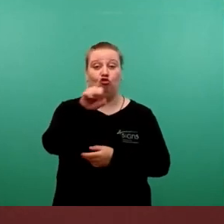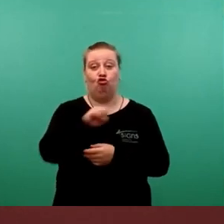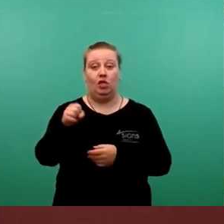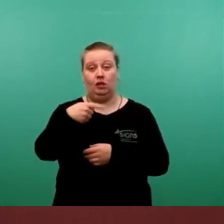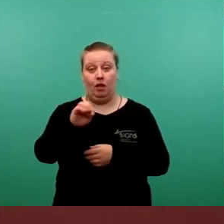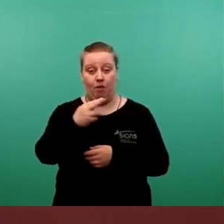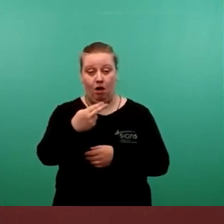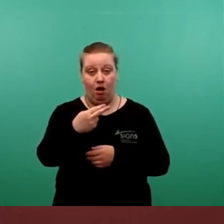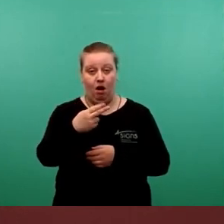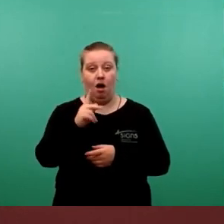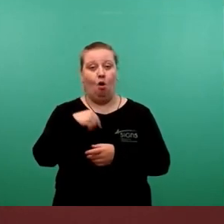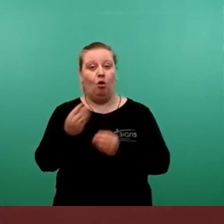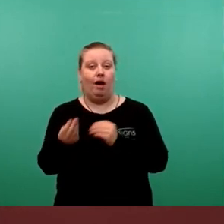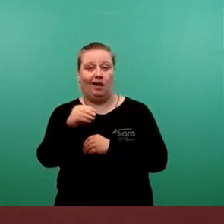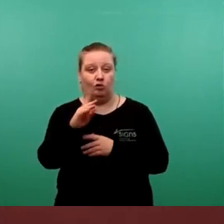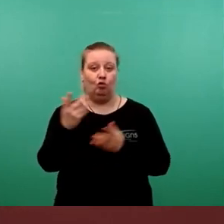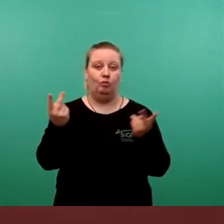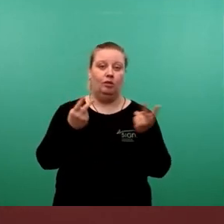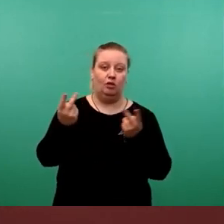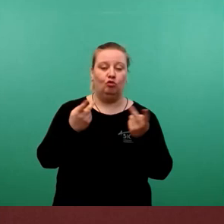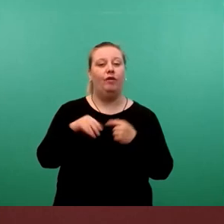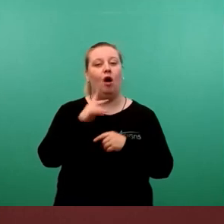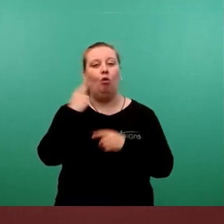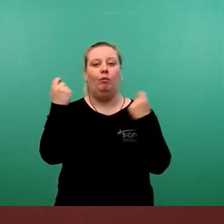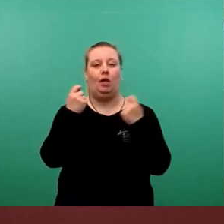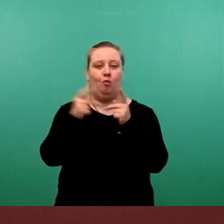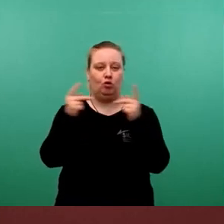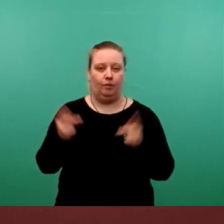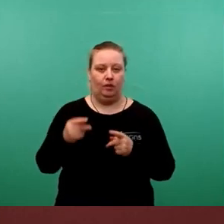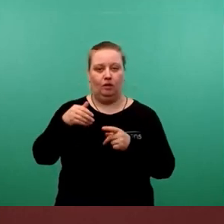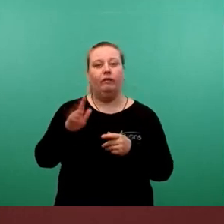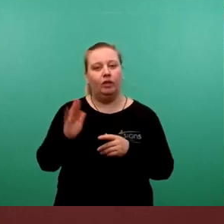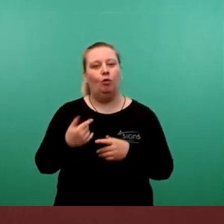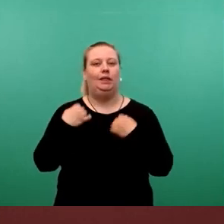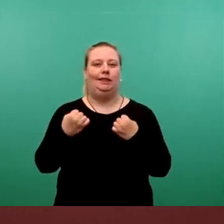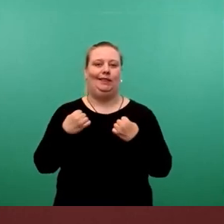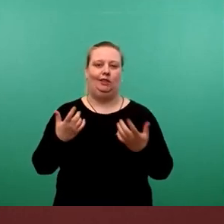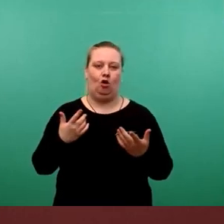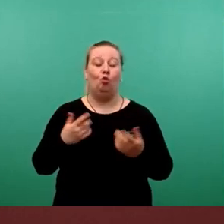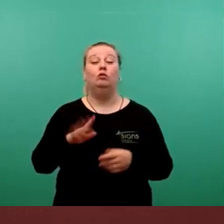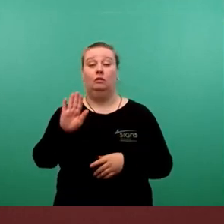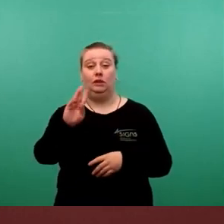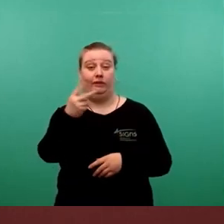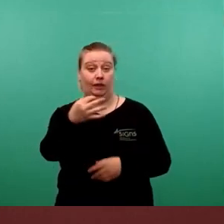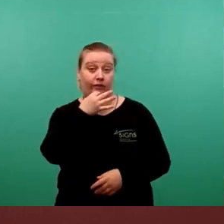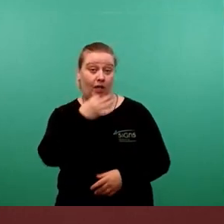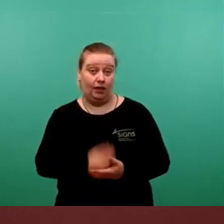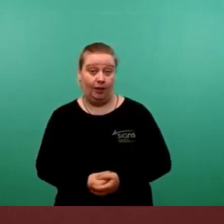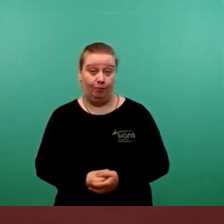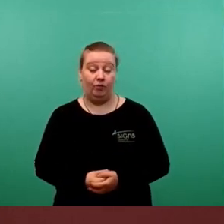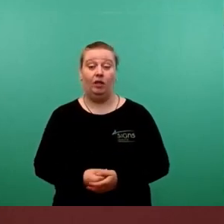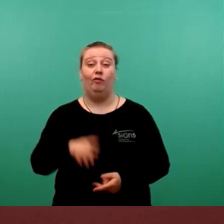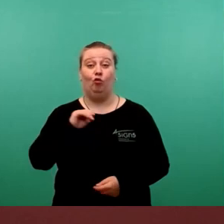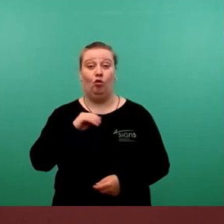im Rahmen der Ergänzung bzw. des gewünschten Betreiberkonzepts abgesichert. zu Ihrer zweiten Frage. Für die Genehmigung der